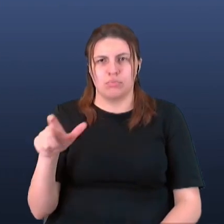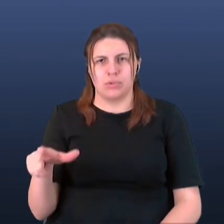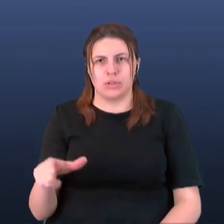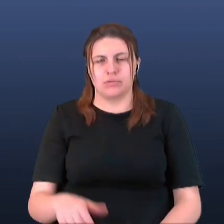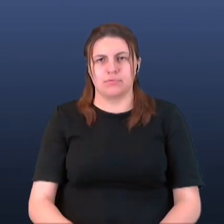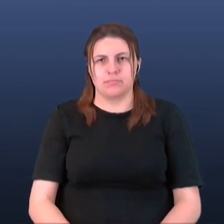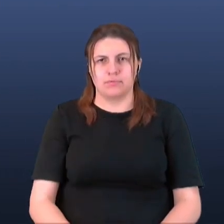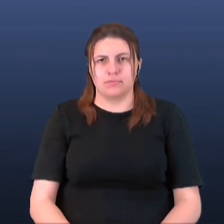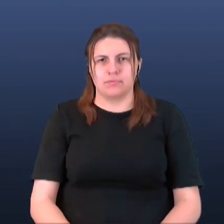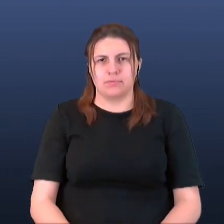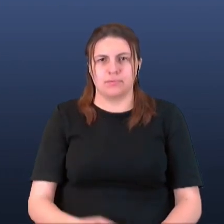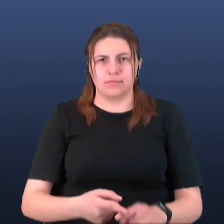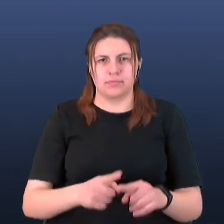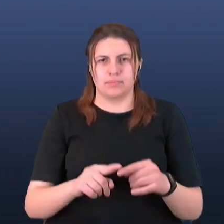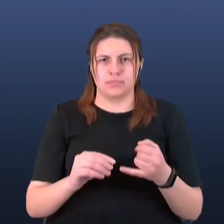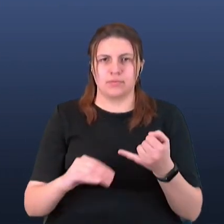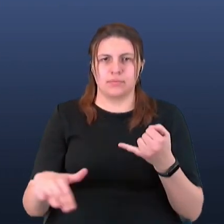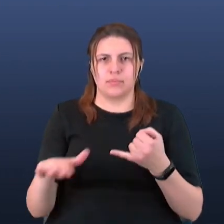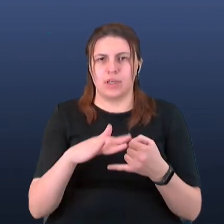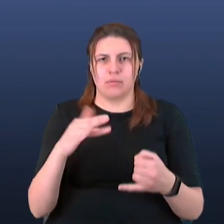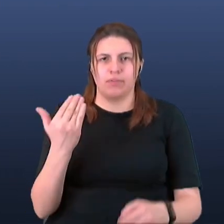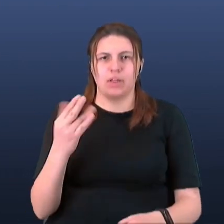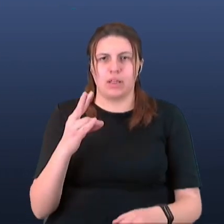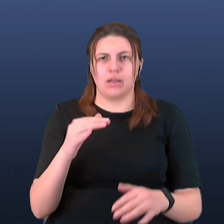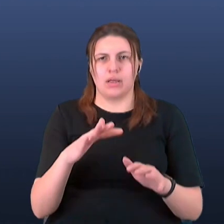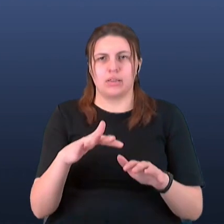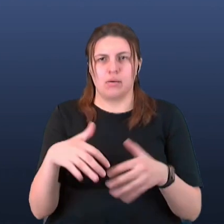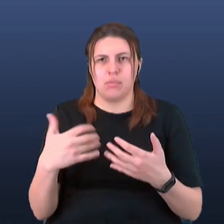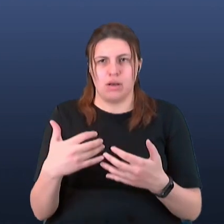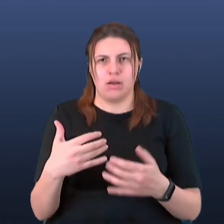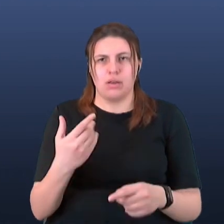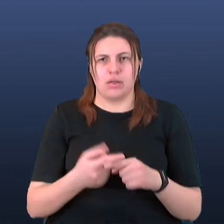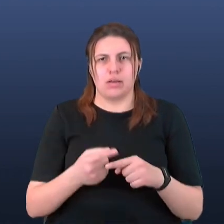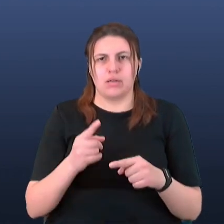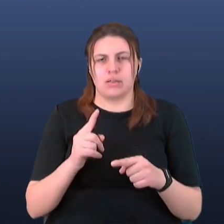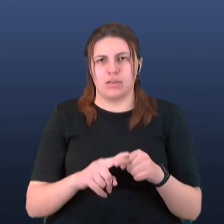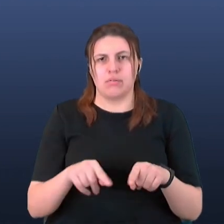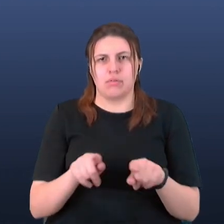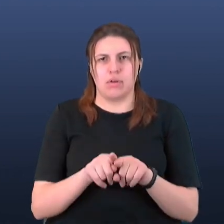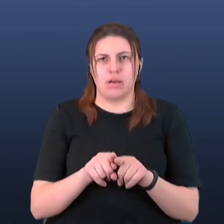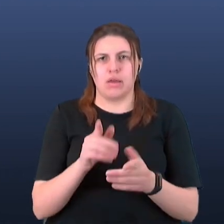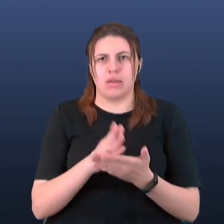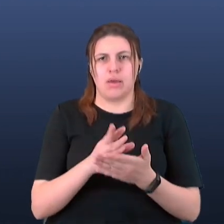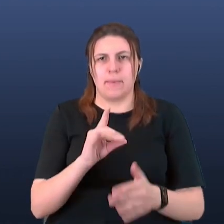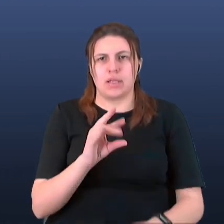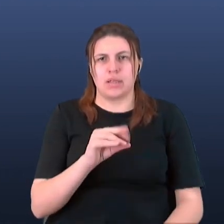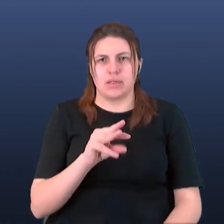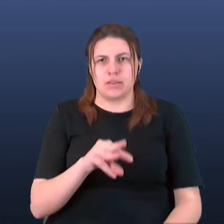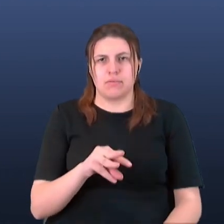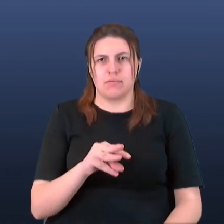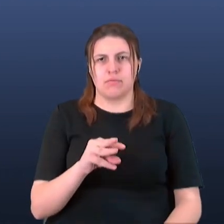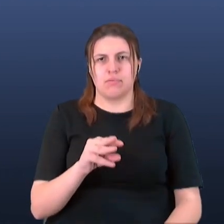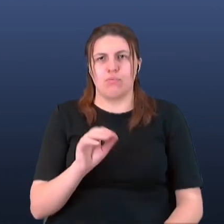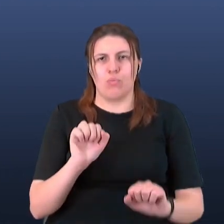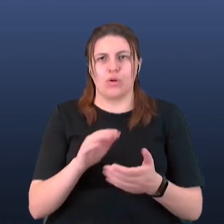земля від них не забирається. Є механізм, що можна домовитися і замість цієї земельної ділянки, людина отримує